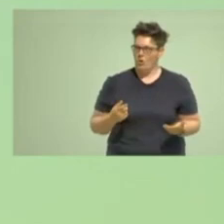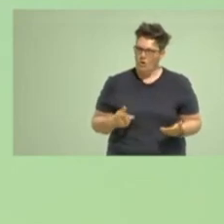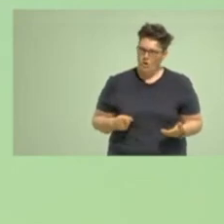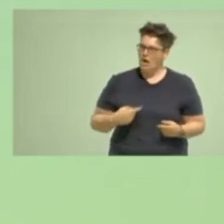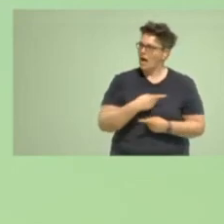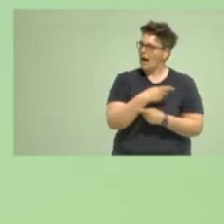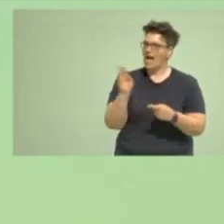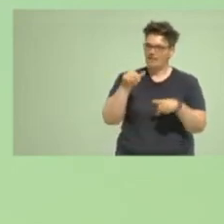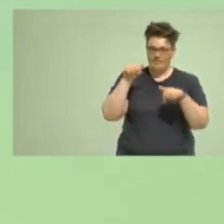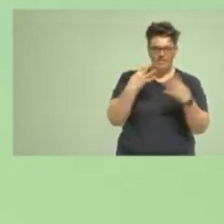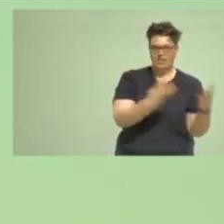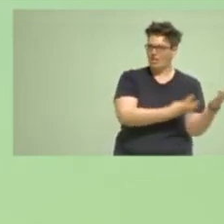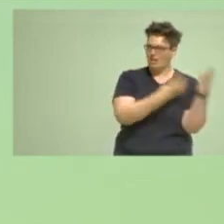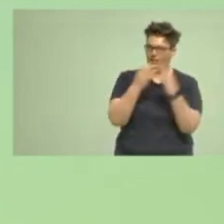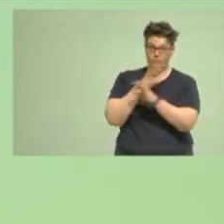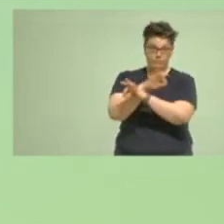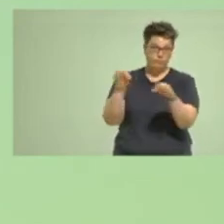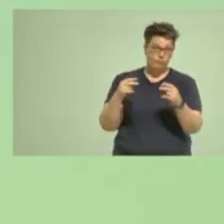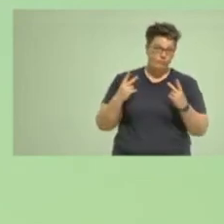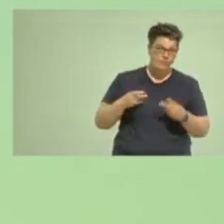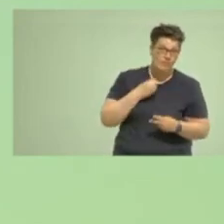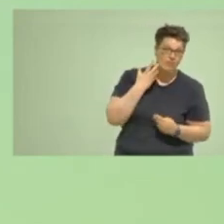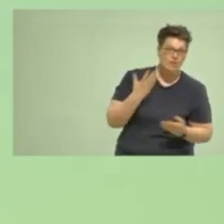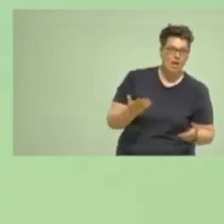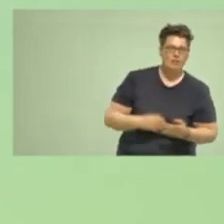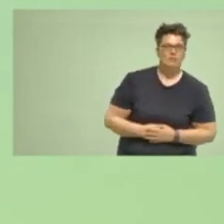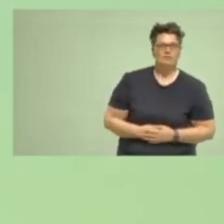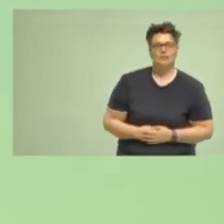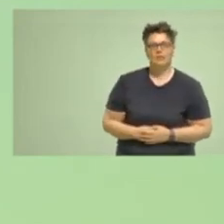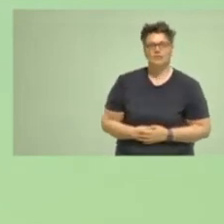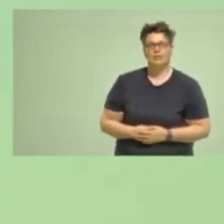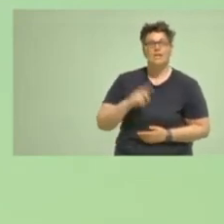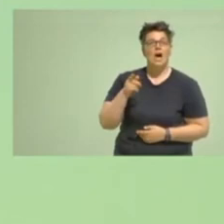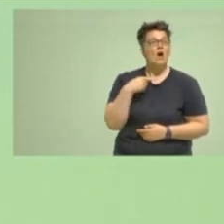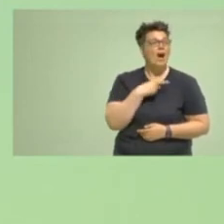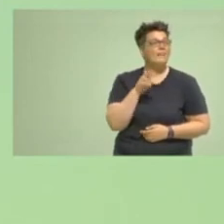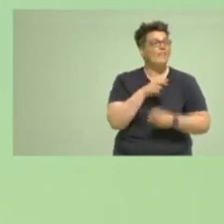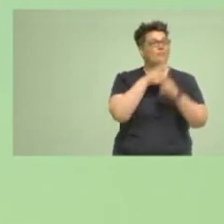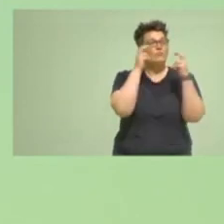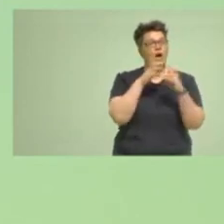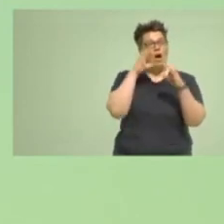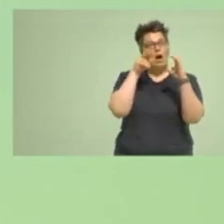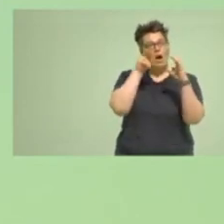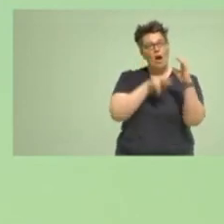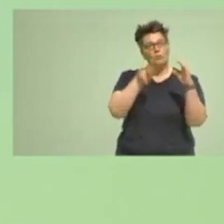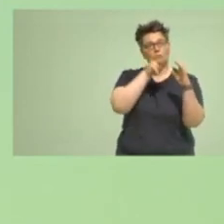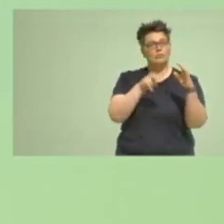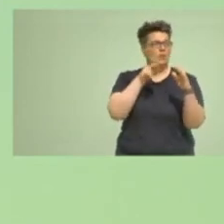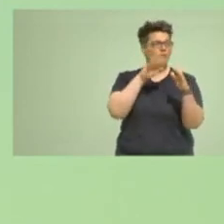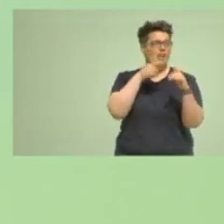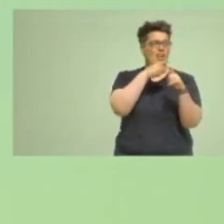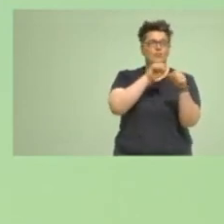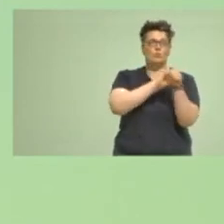Raum sind, das ist ein besonderer Tag für alle, die zu Hause sitzen, weil sie vielleicht in Corona